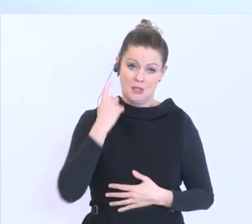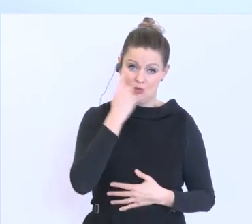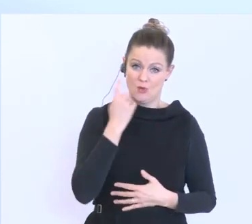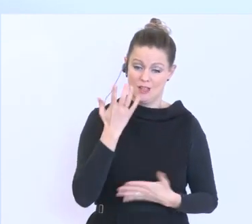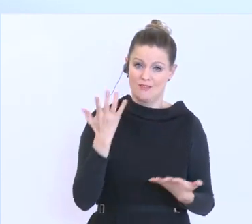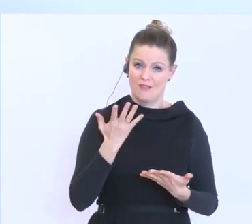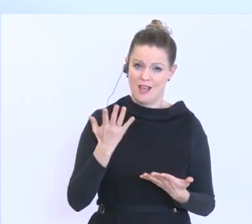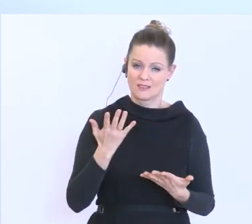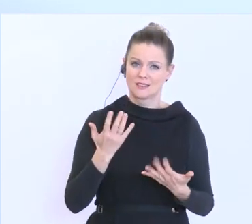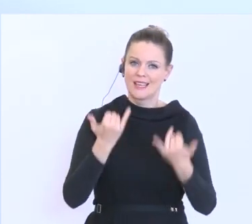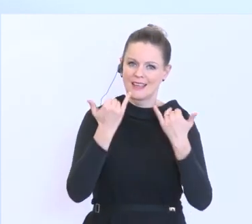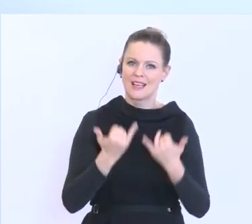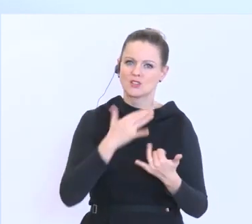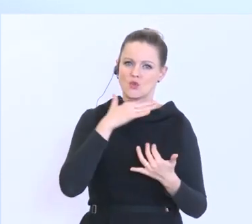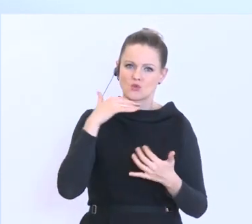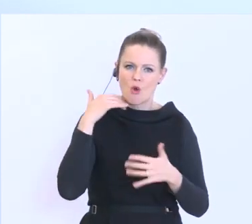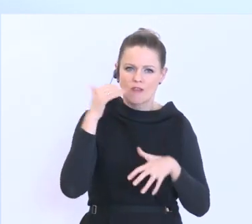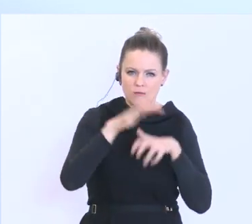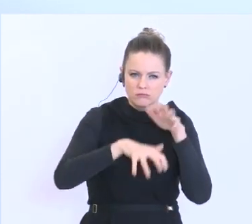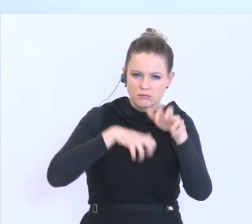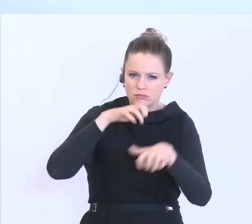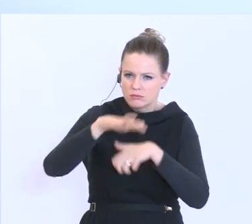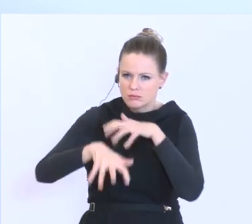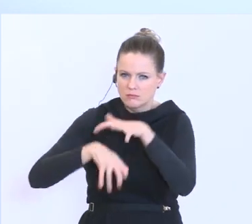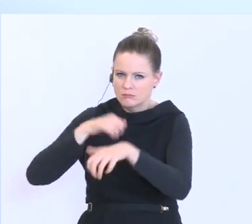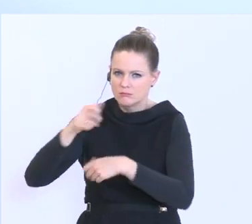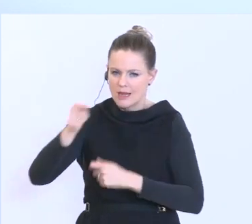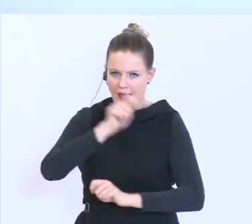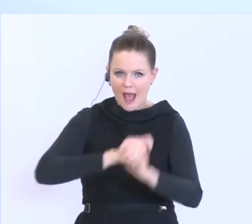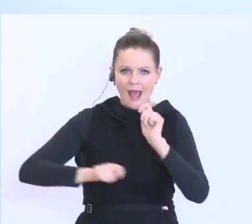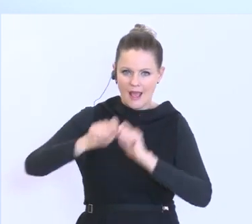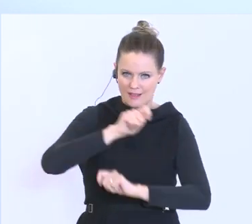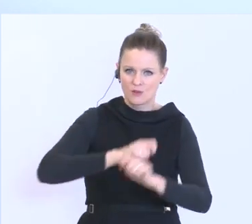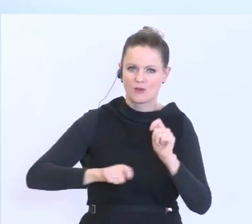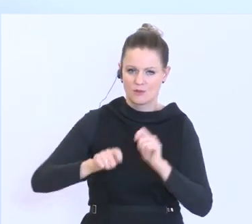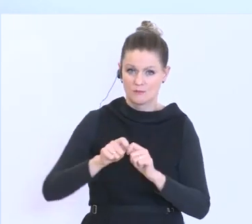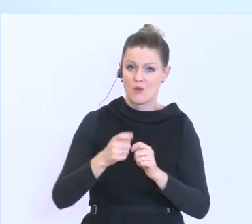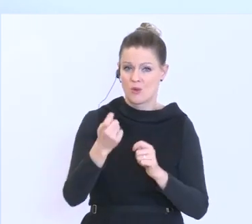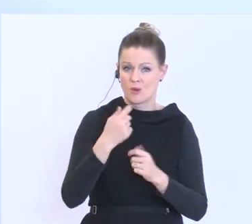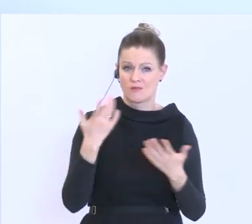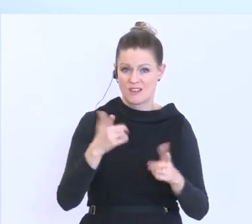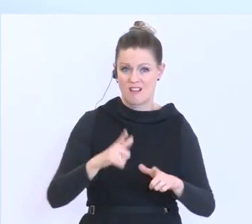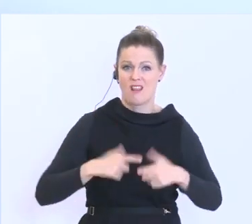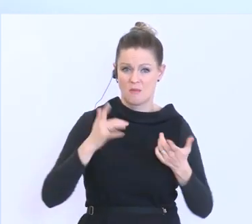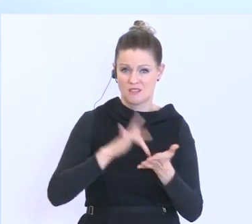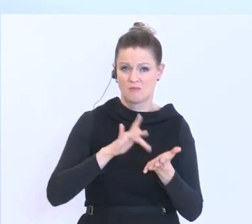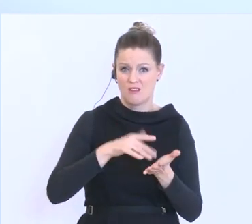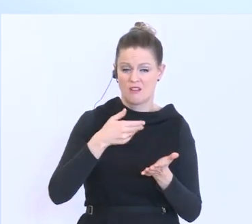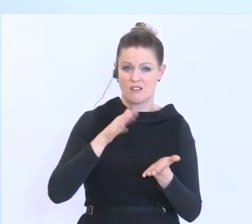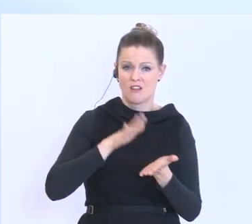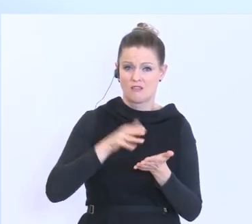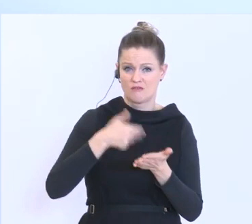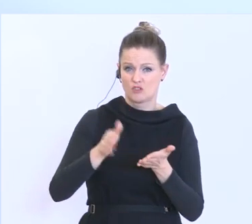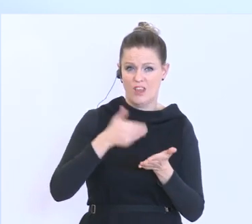auch, dass jetzt durch die vielen Hamsterkäufe es dann auch vermehrt zu Lebensmittelverschwendung kommt. Also im eigenen